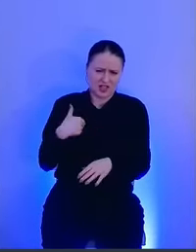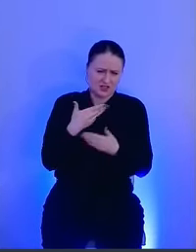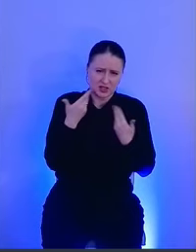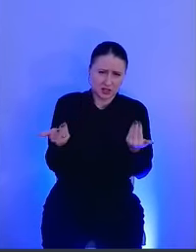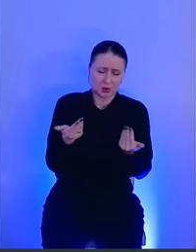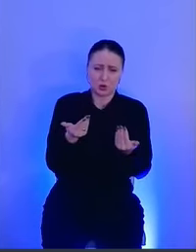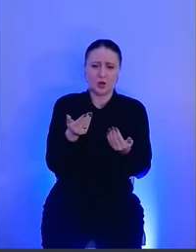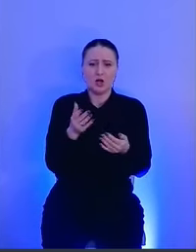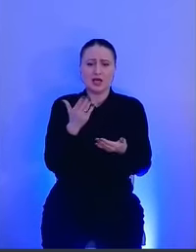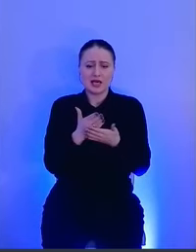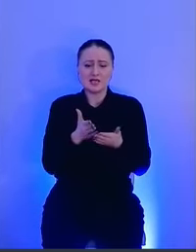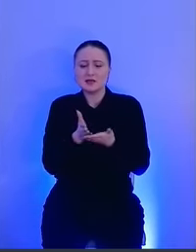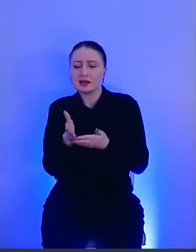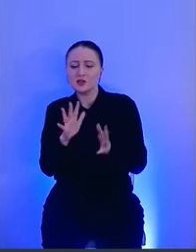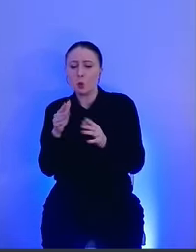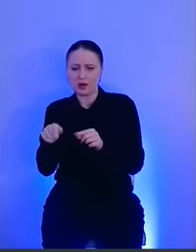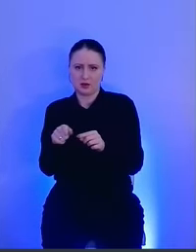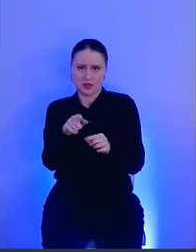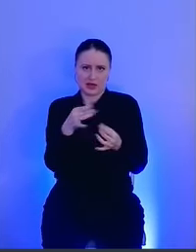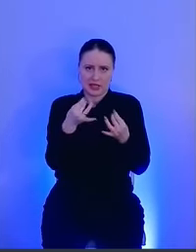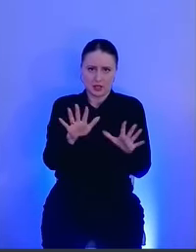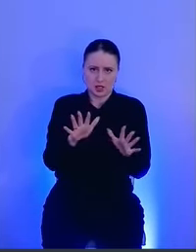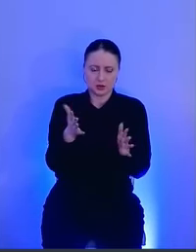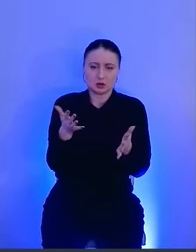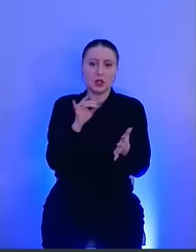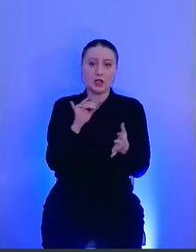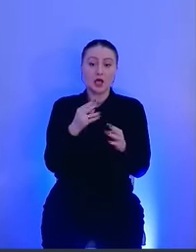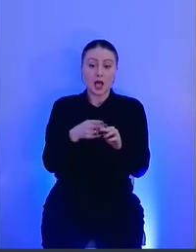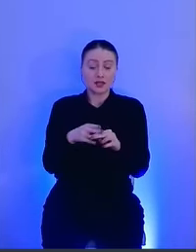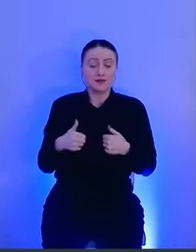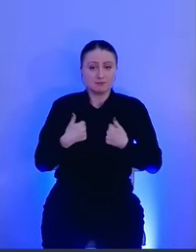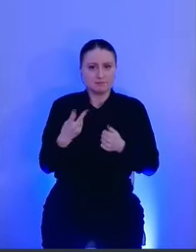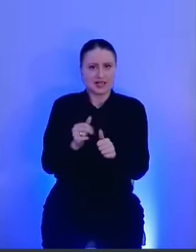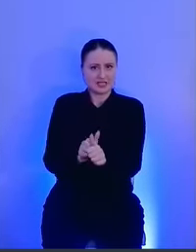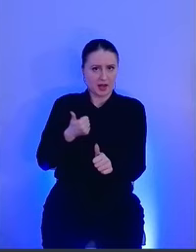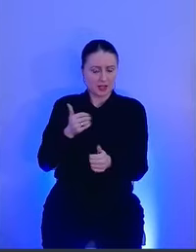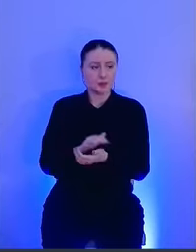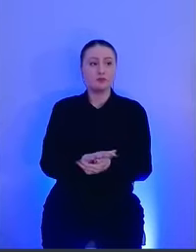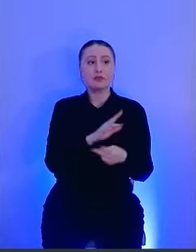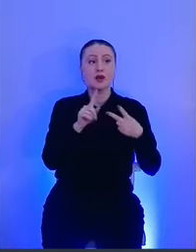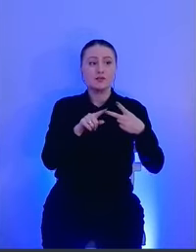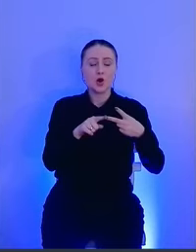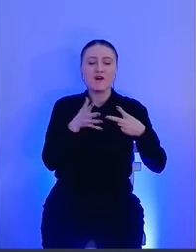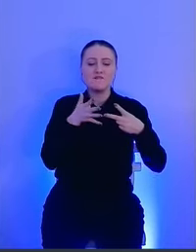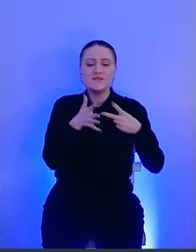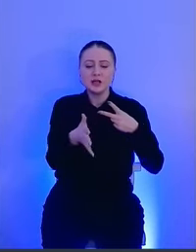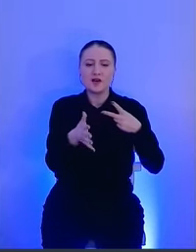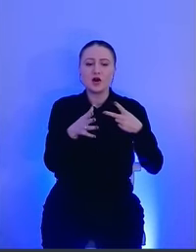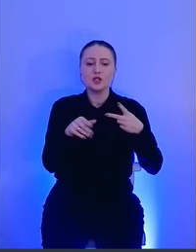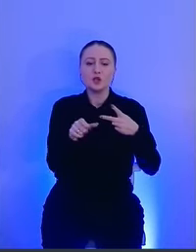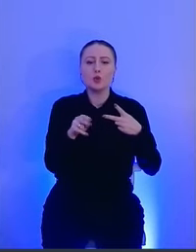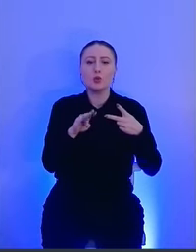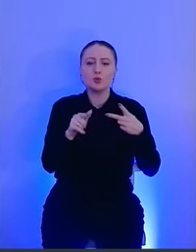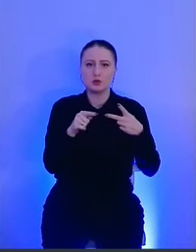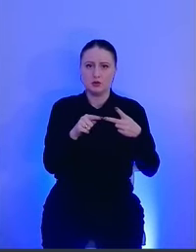-то типы будут вам не особо интересны, и этого стоит избегать. Второе – это фильтровать пути, директории, с